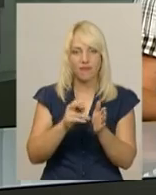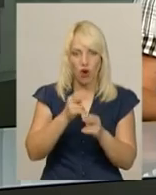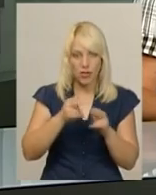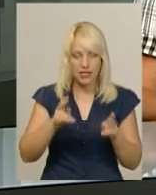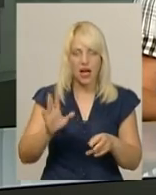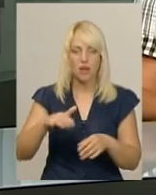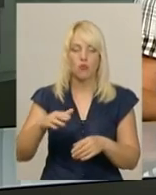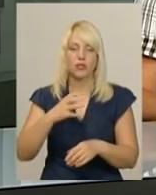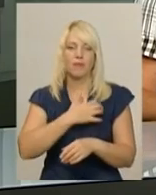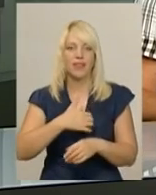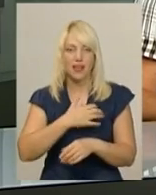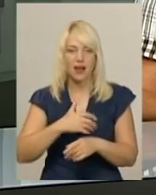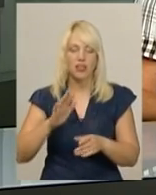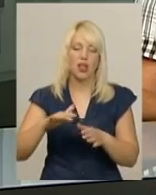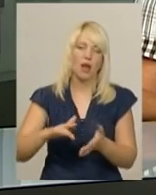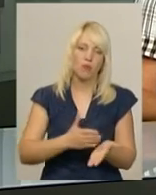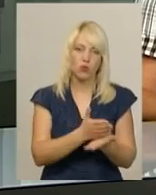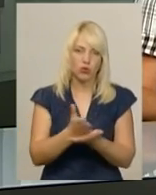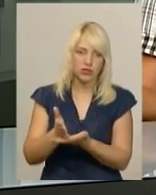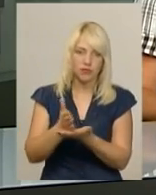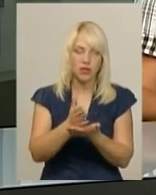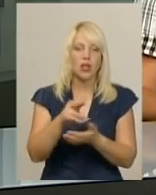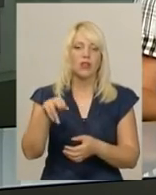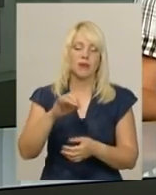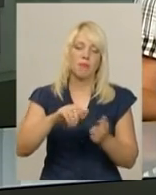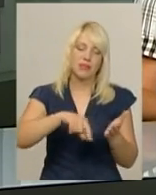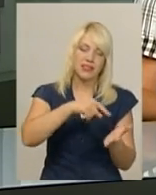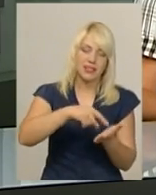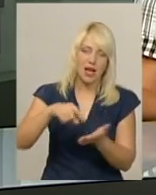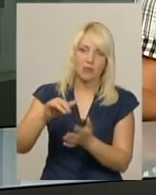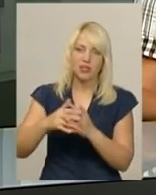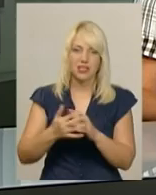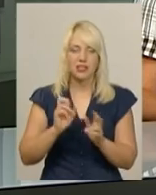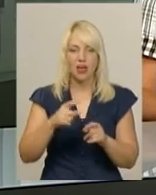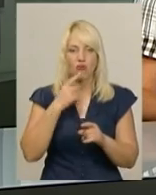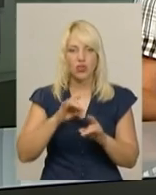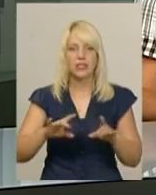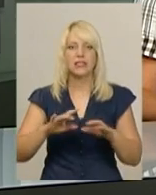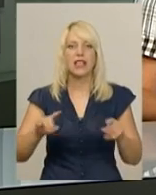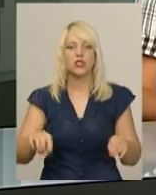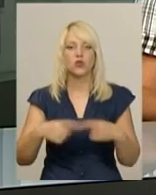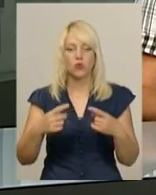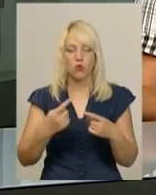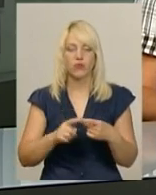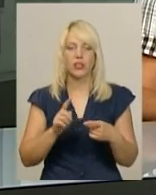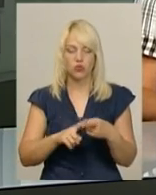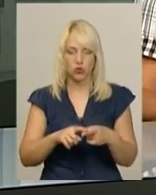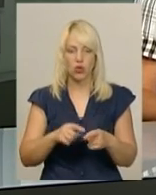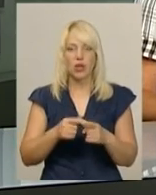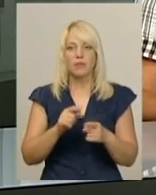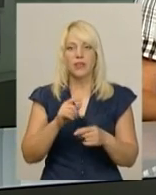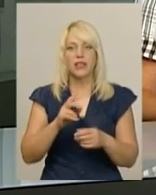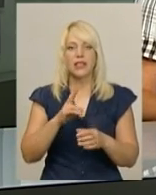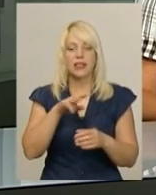Далі маршрут пролягав містами і селами Хмельниччини. Як розповів засновник Хмельницького клубу «Ровер-тур» Олександр Галкін, з травня за